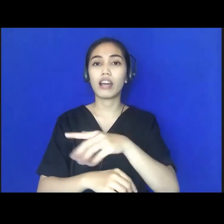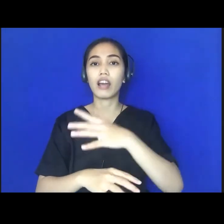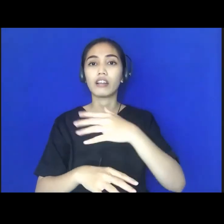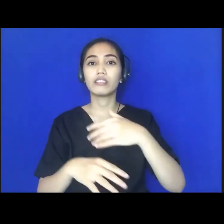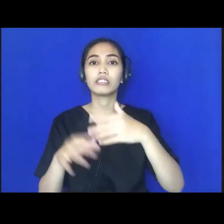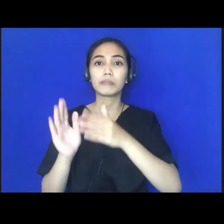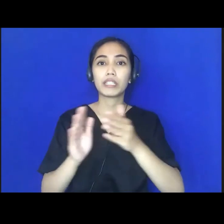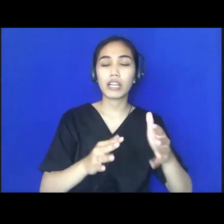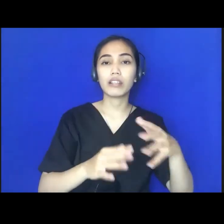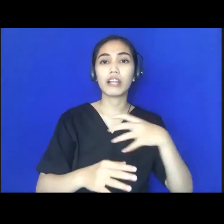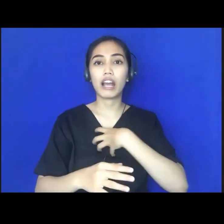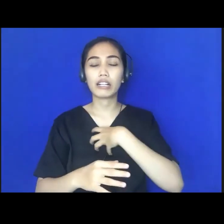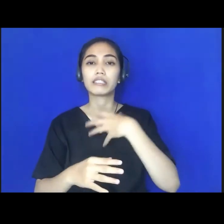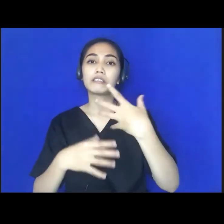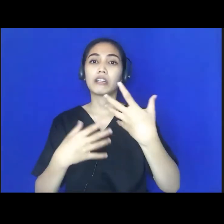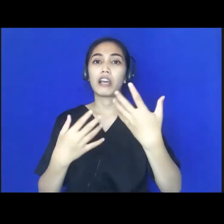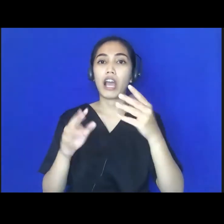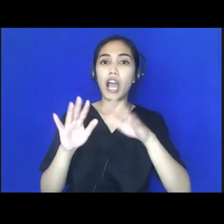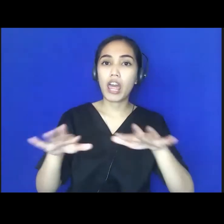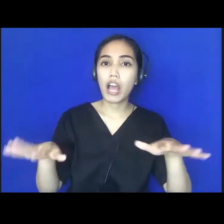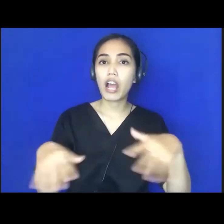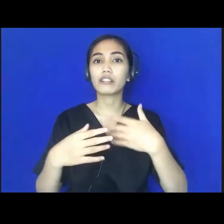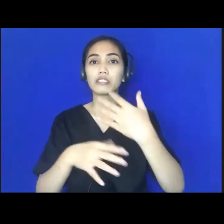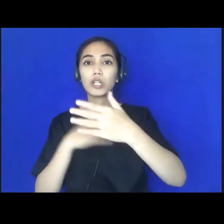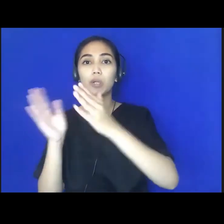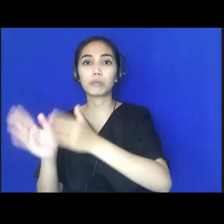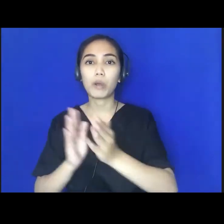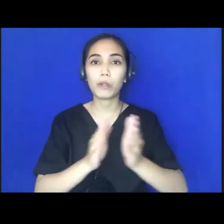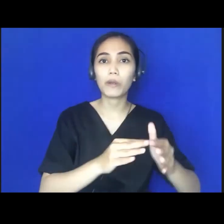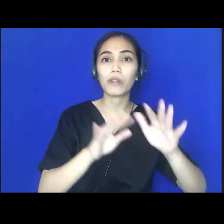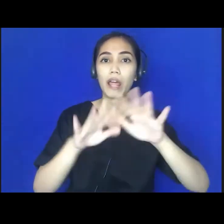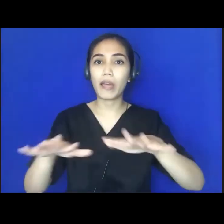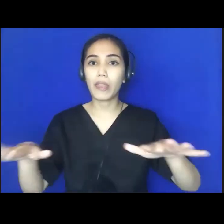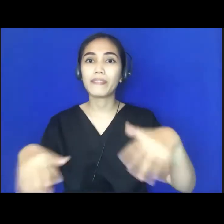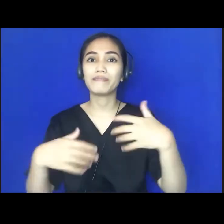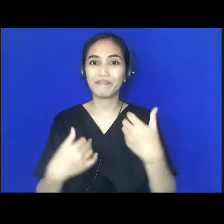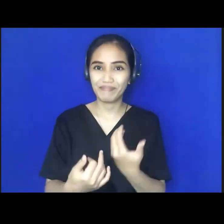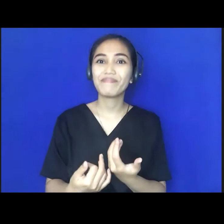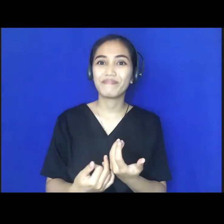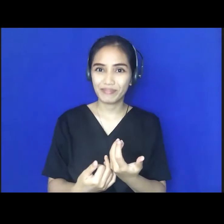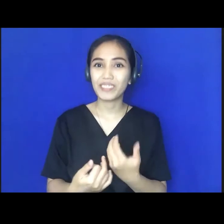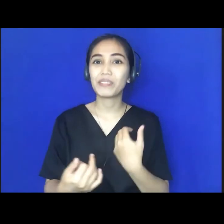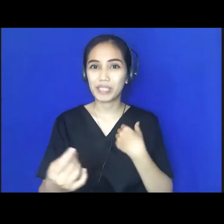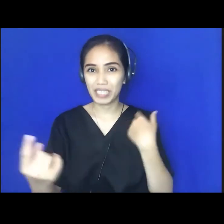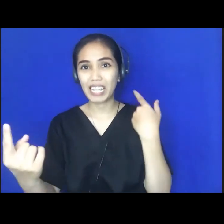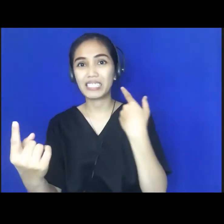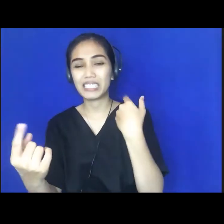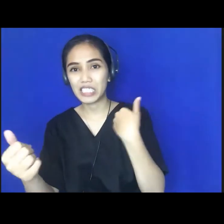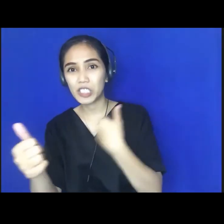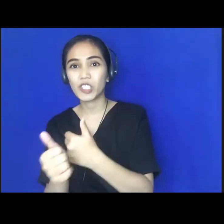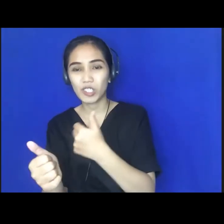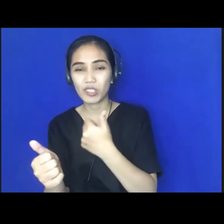hak anak, dan humanitarian. Silahkan Bapak-Ibu untuk mencari di mana minat Bapak-Ibu sekalian dan dilanjutkan dengan